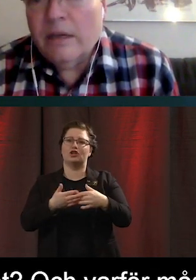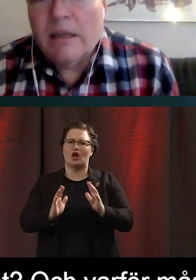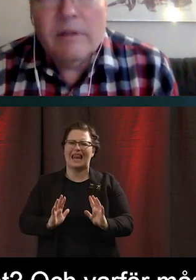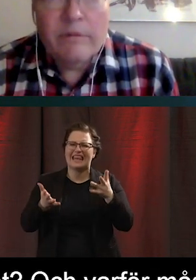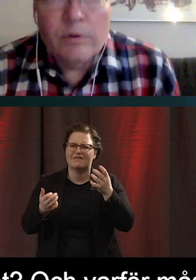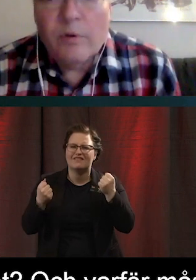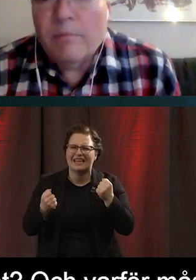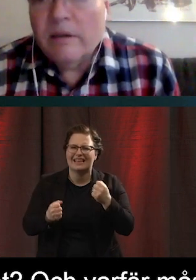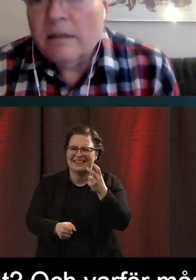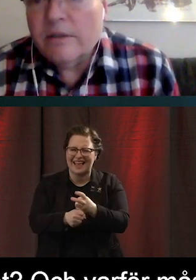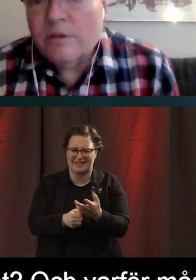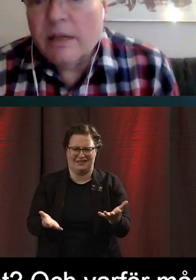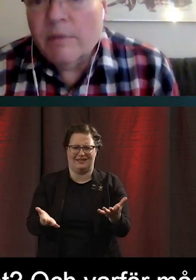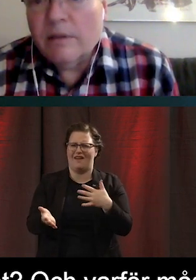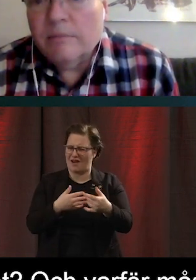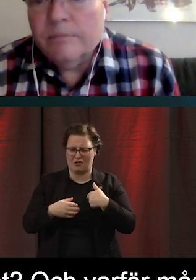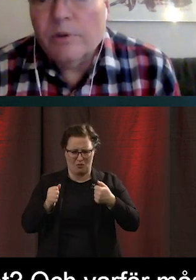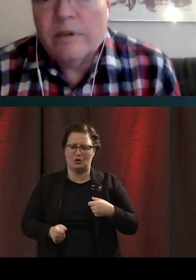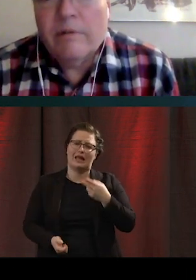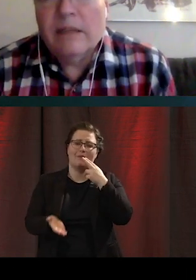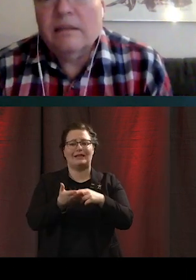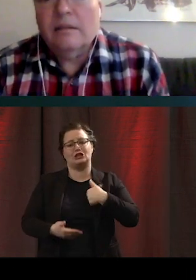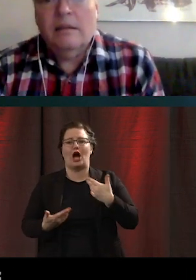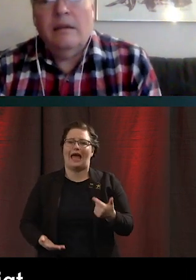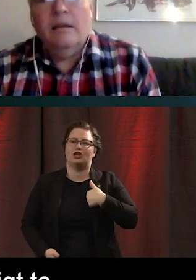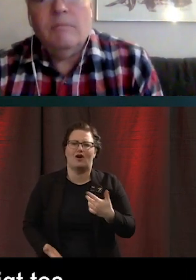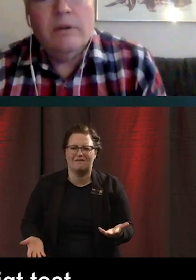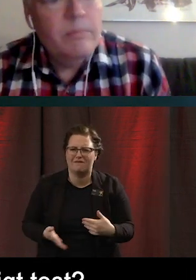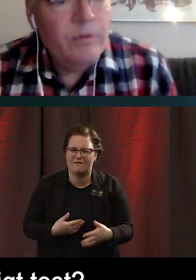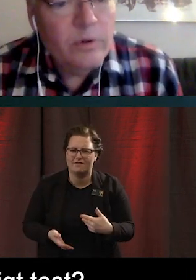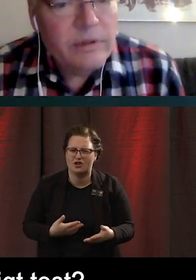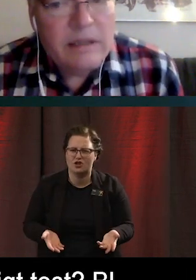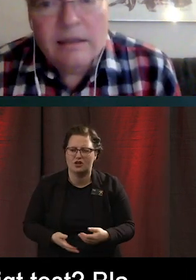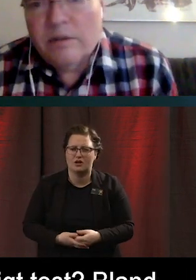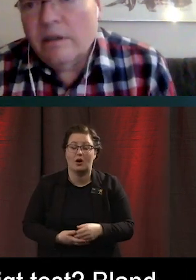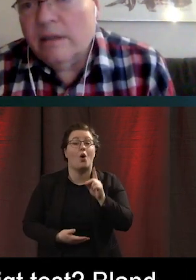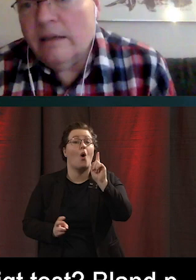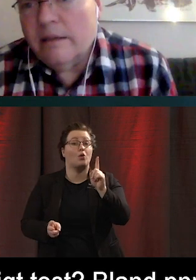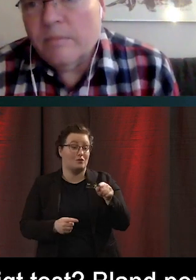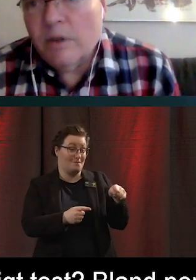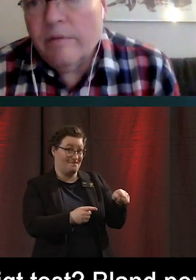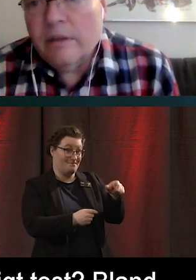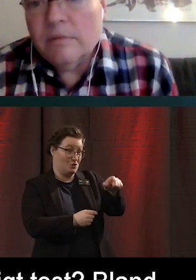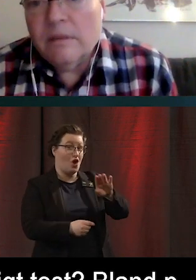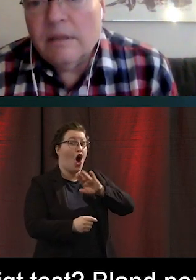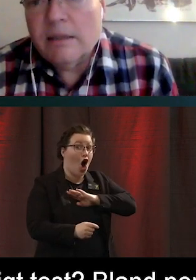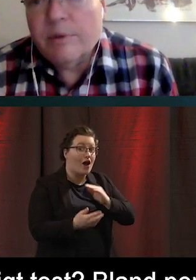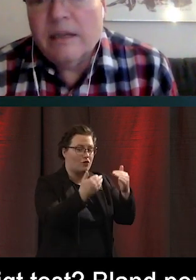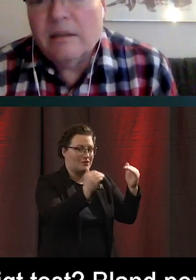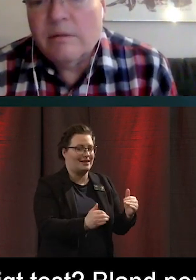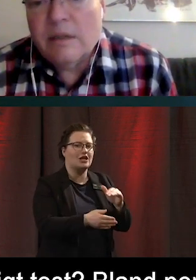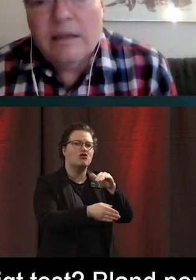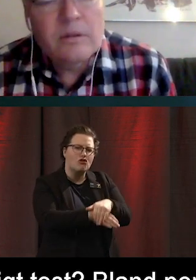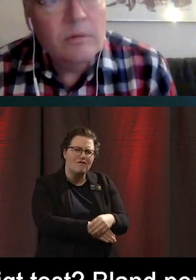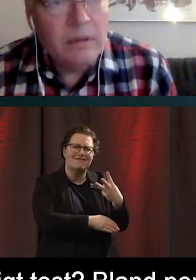Hur tänker vi när vi utformar det systemet? Och då ska vi veta att bland de med funktionsnedsättning så är det över 30